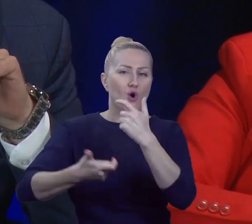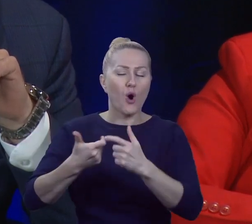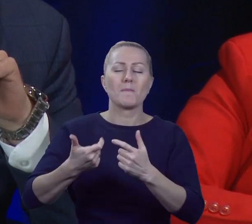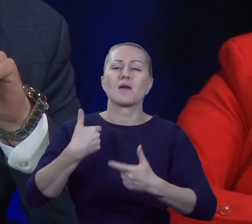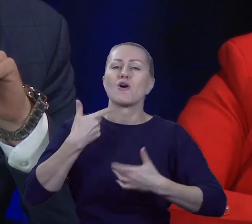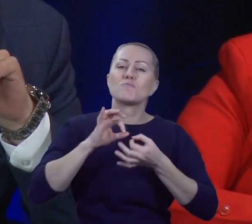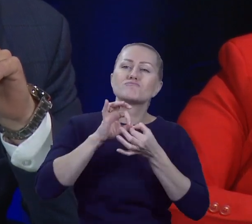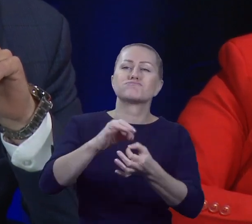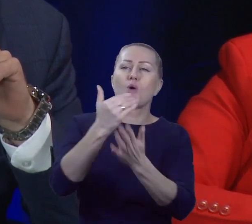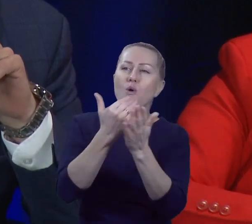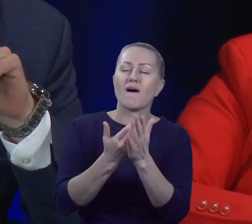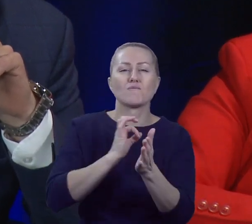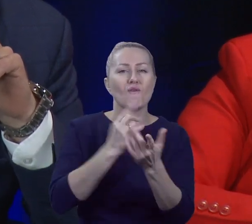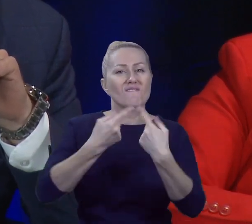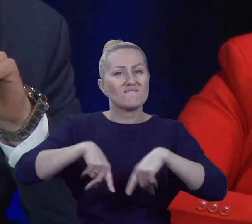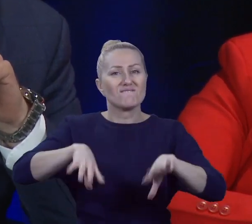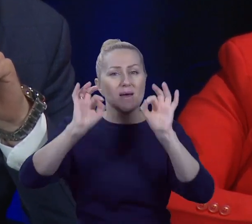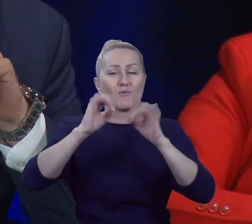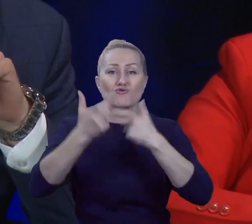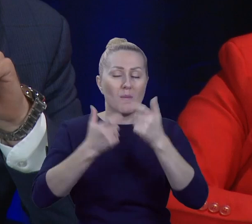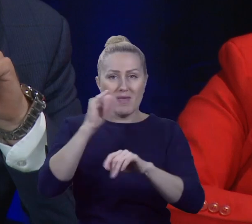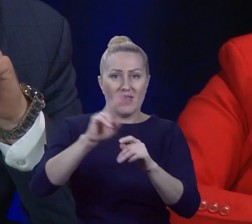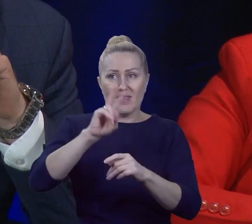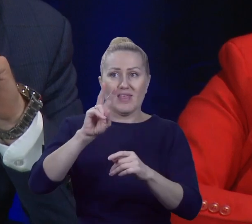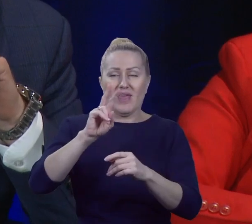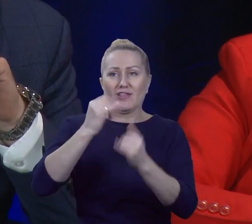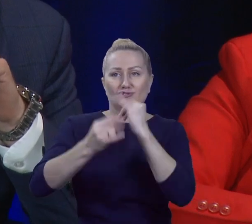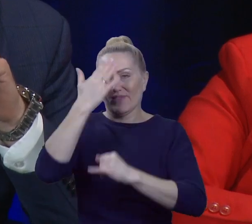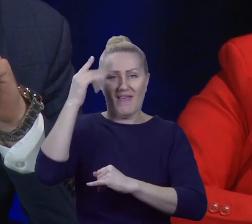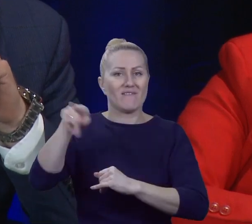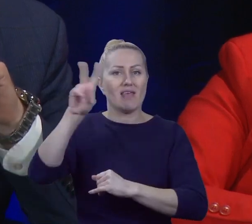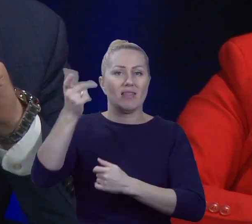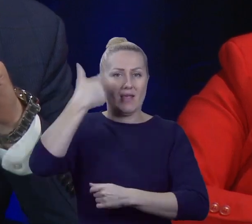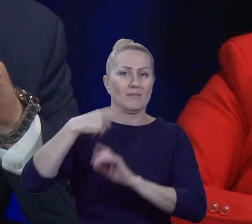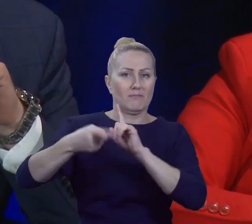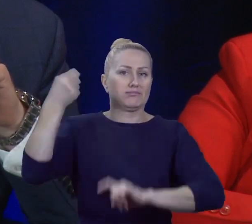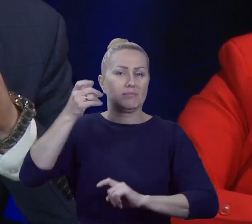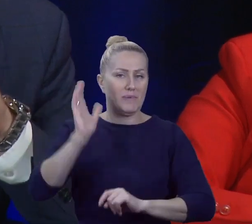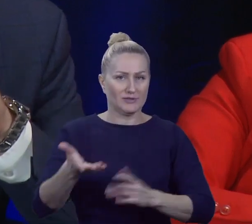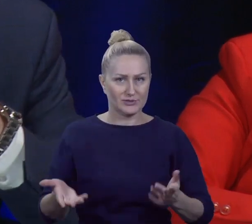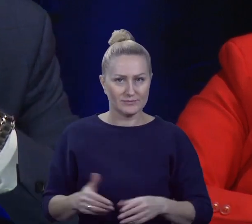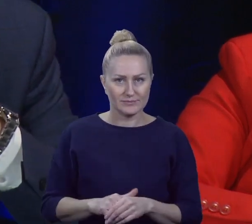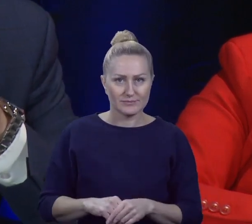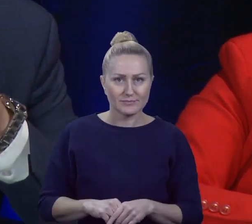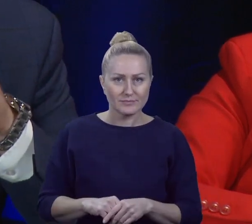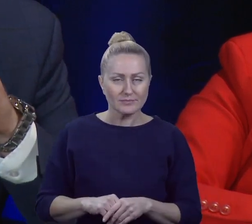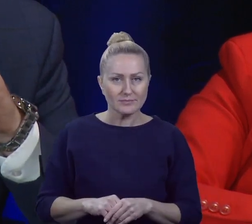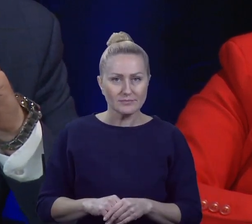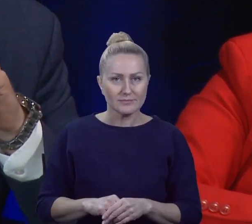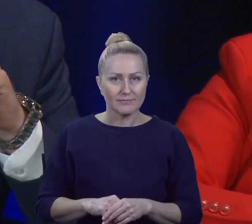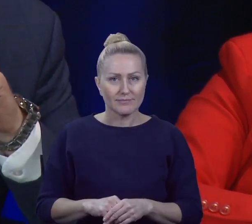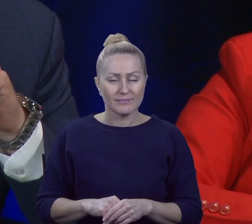wyborczego, jeżeli nie wie się, kiedy ten okres sprawowania funkcji się zakończy, bo